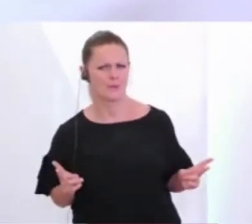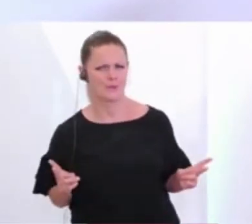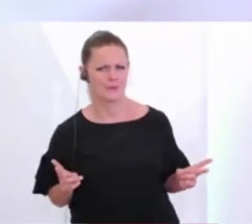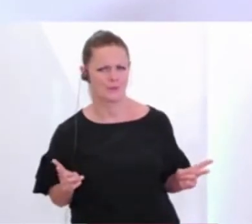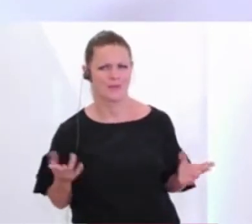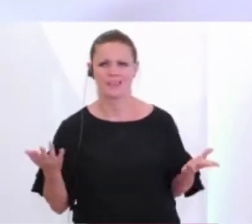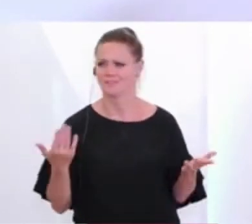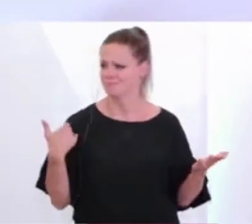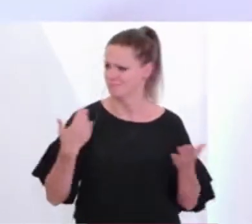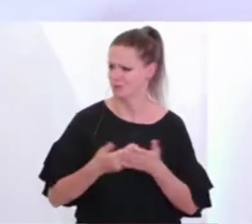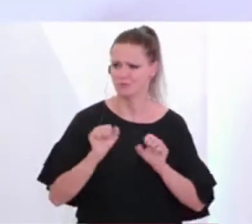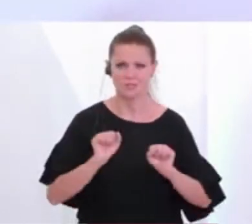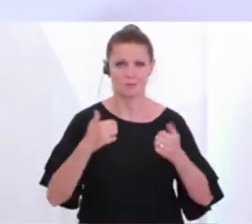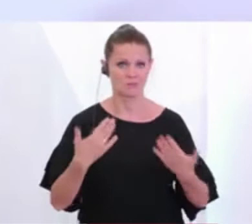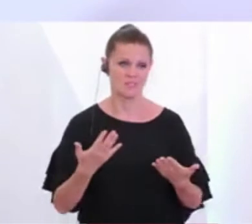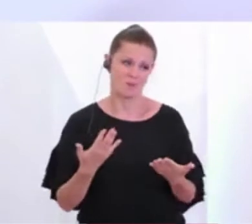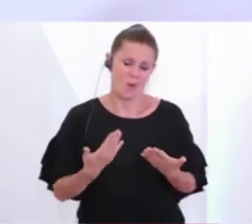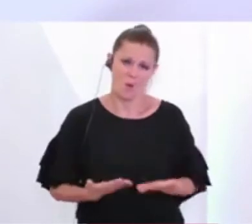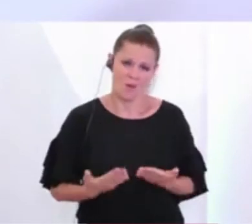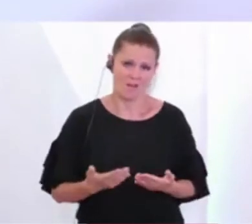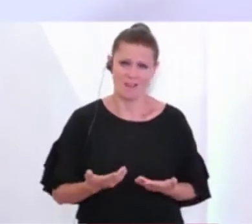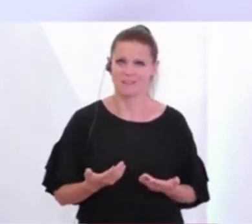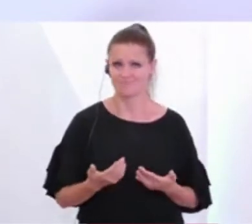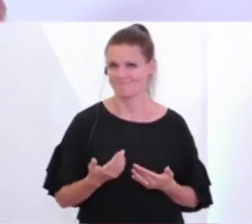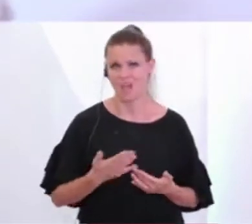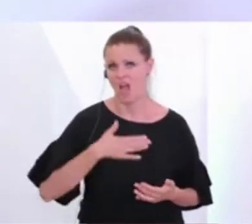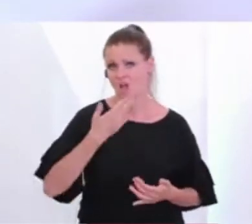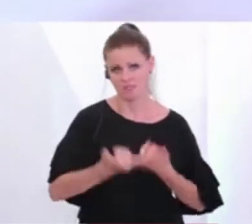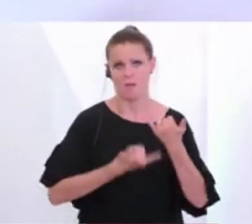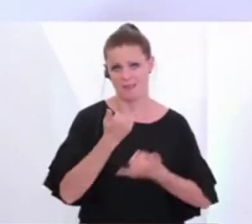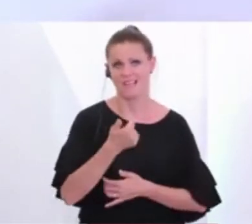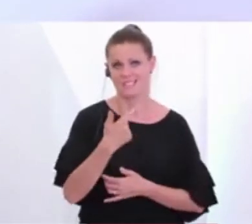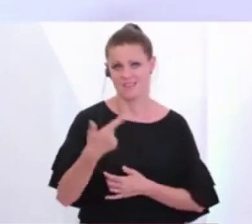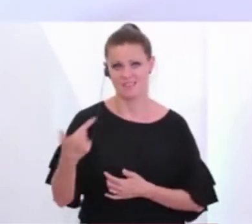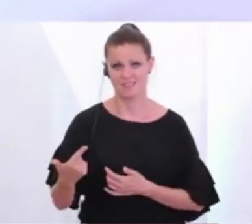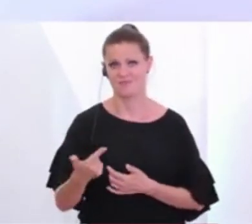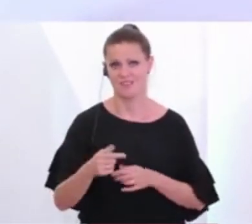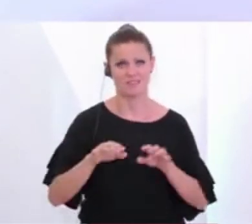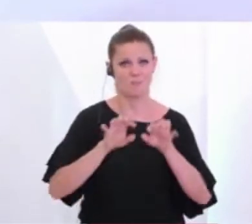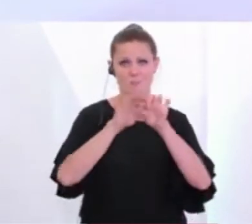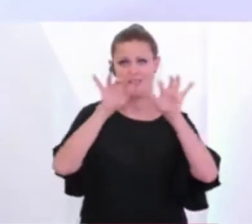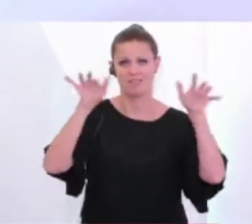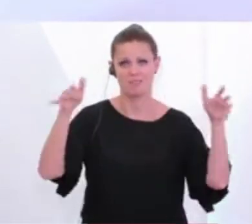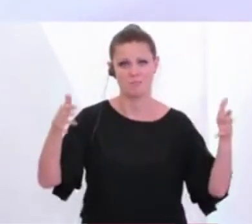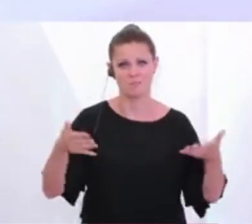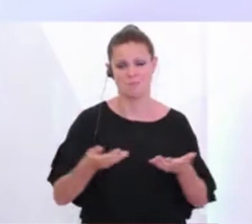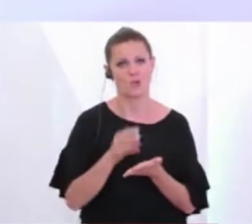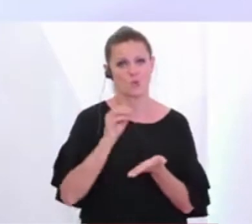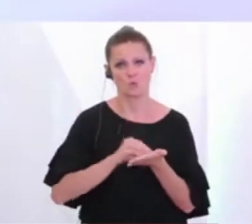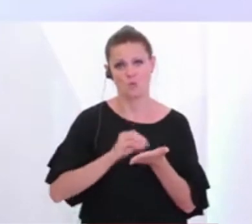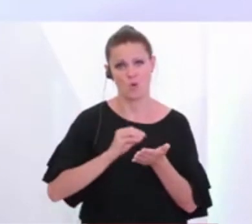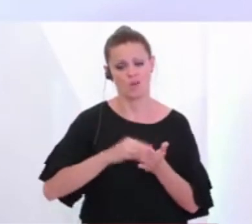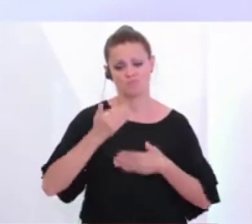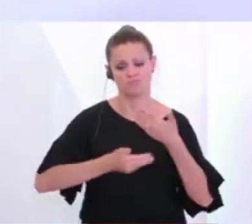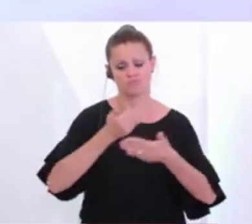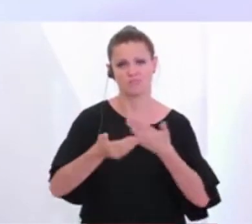Aber wie gesagt, 2020 ist ein Ausnahmejahr. Wir befinden uns noch in einer weltweiten Pandemie und das heißt auch, dass wir